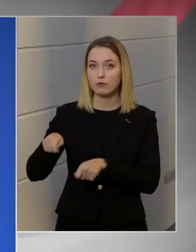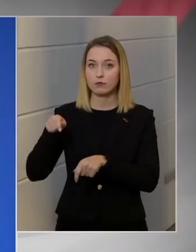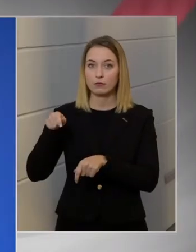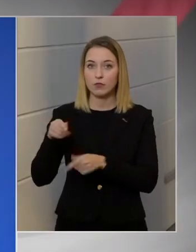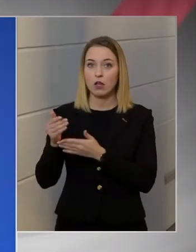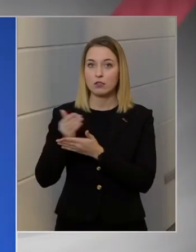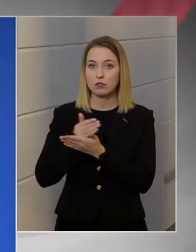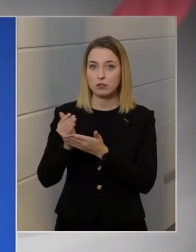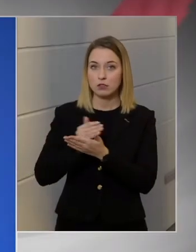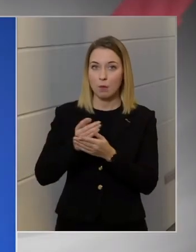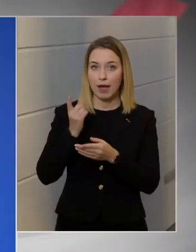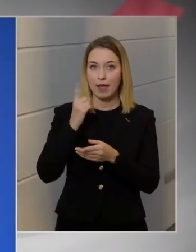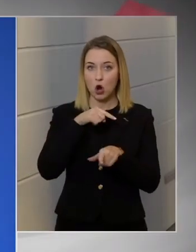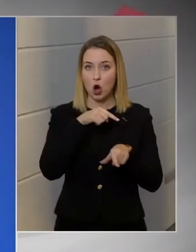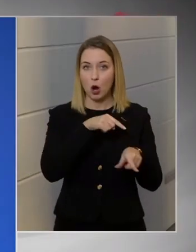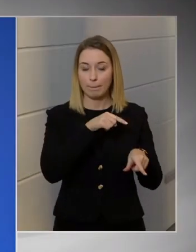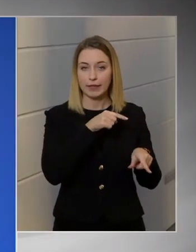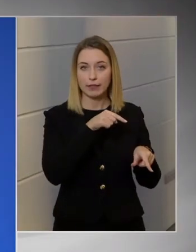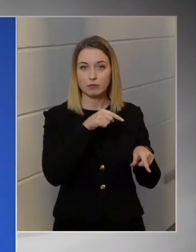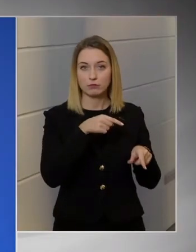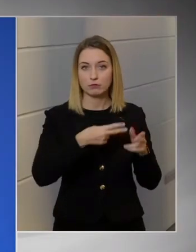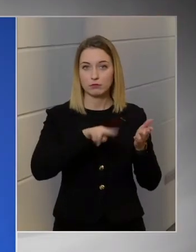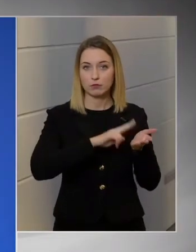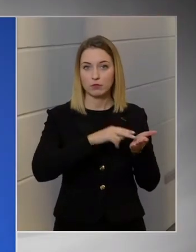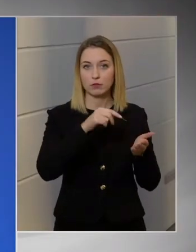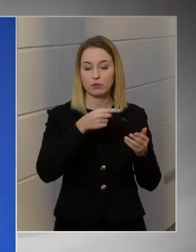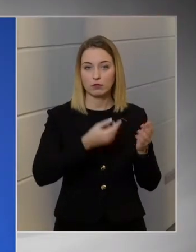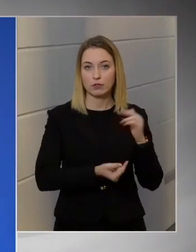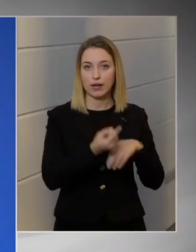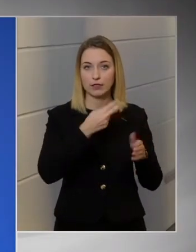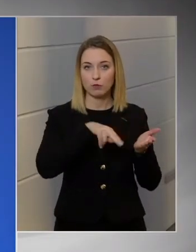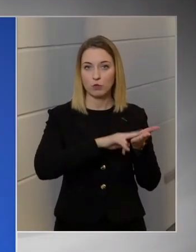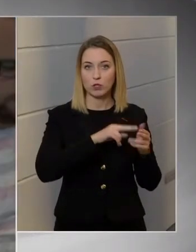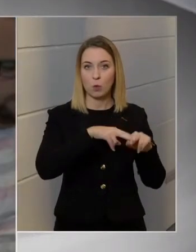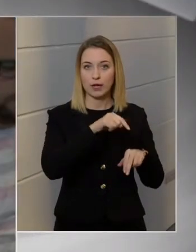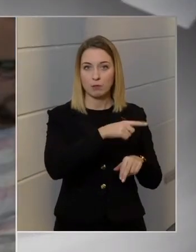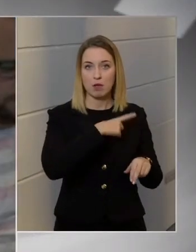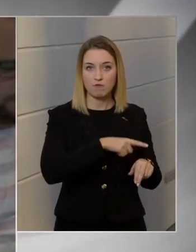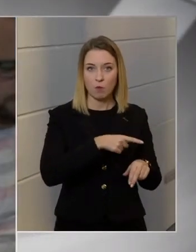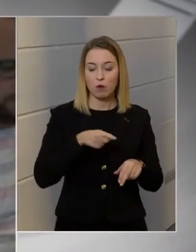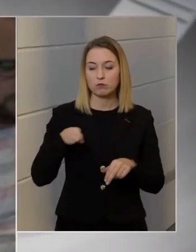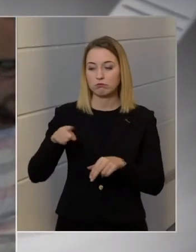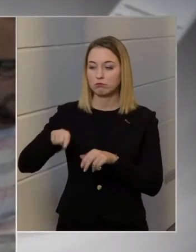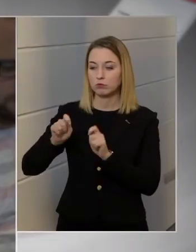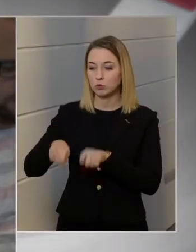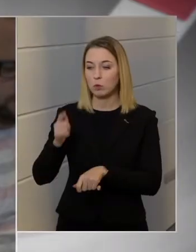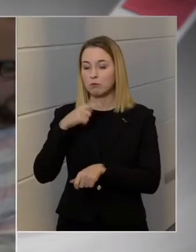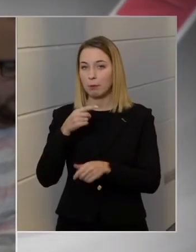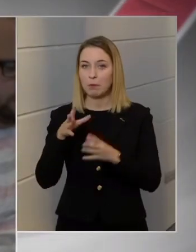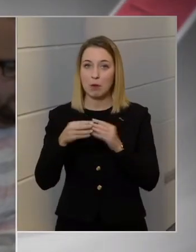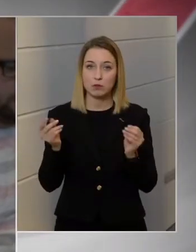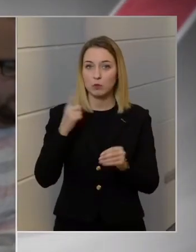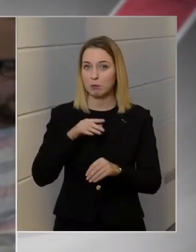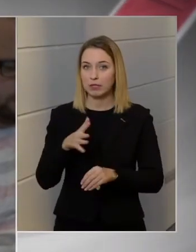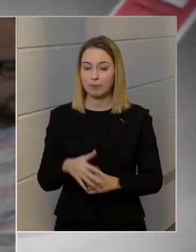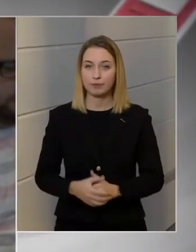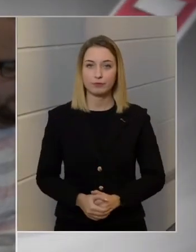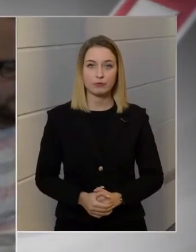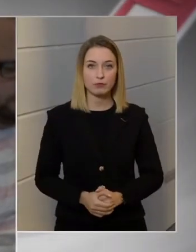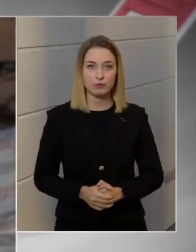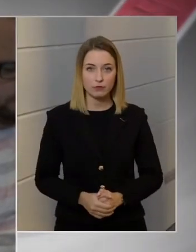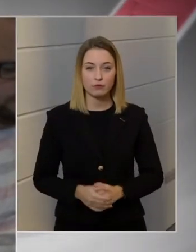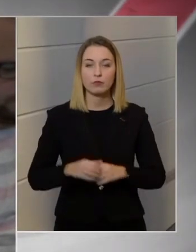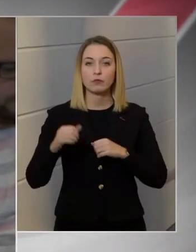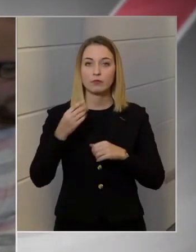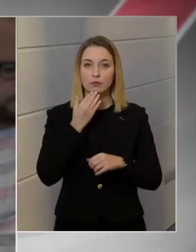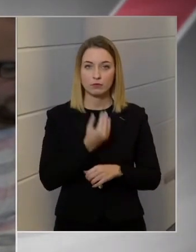szabályokból, szabályokból, törvényi szintű szabályokból mi az, ami fennmarad, és mi az, ami nem. Köszönöm. Ugye a miniszter úr korlátozó